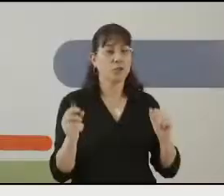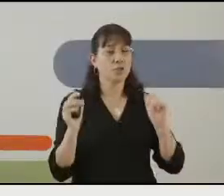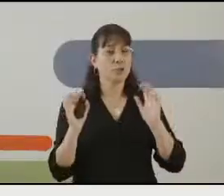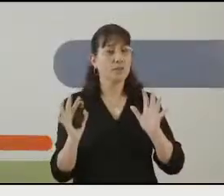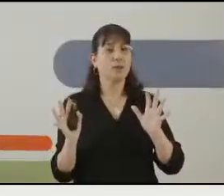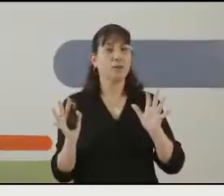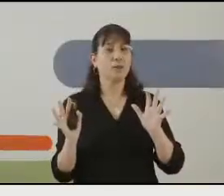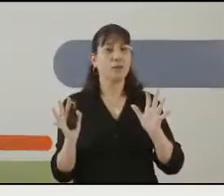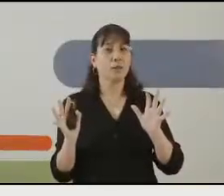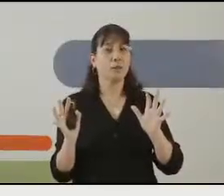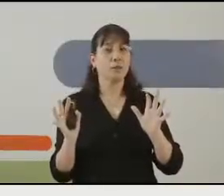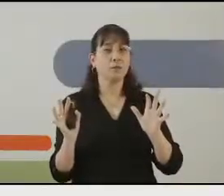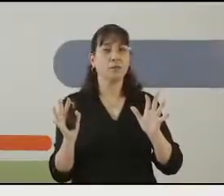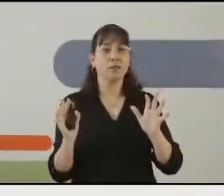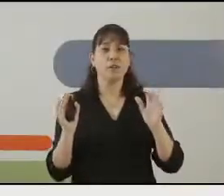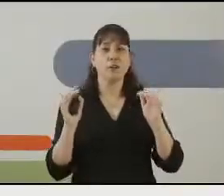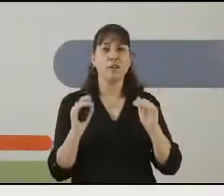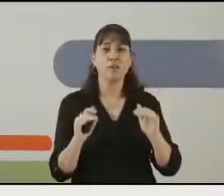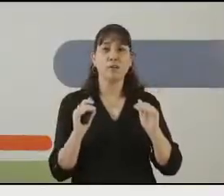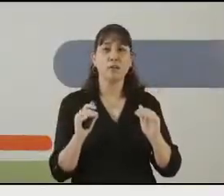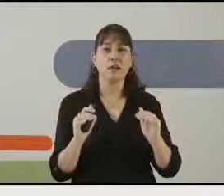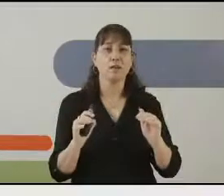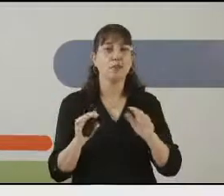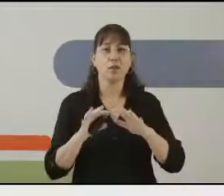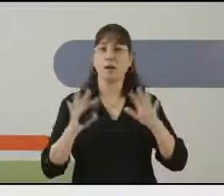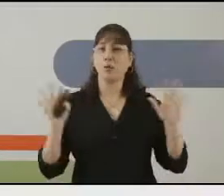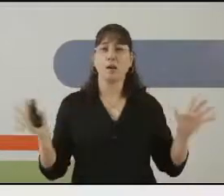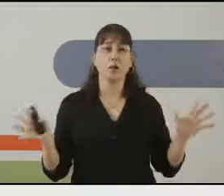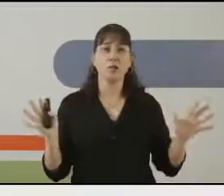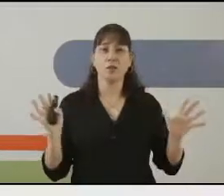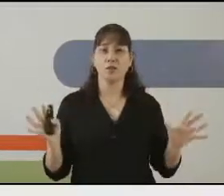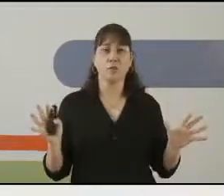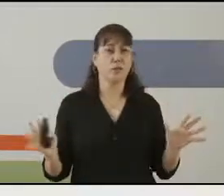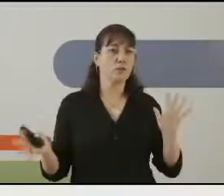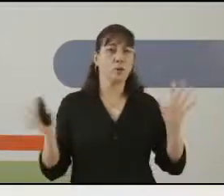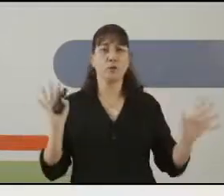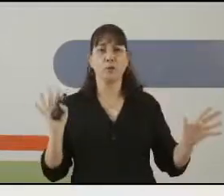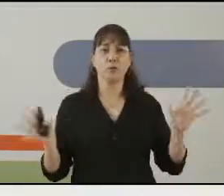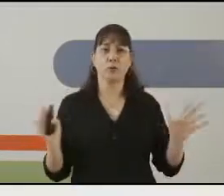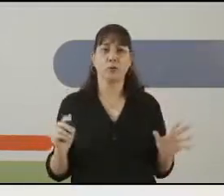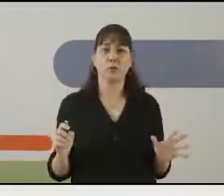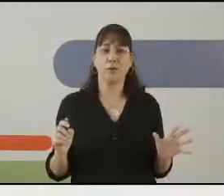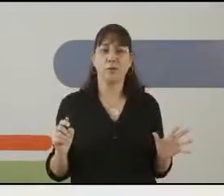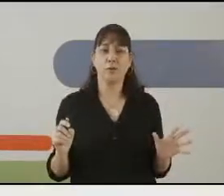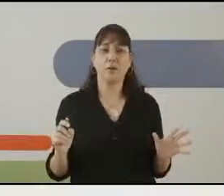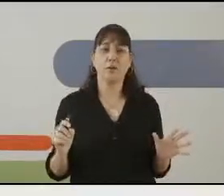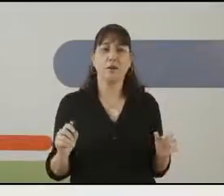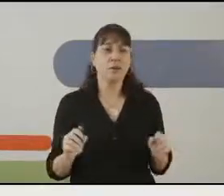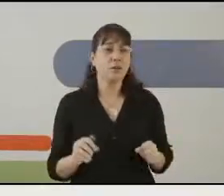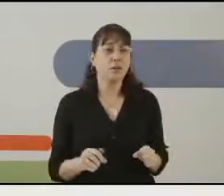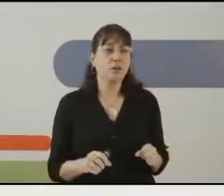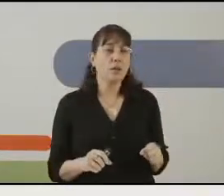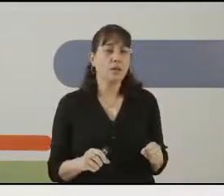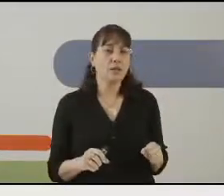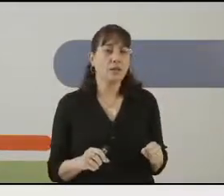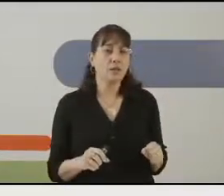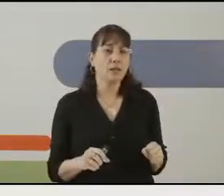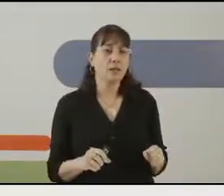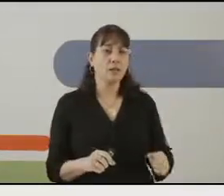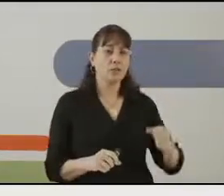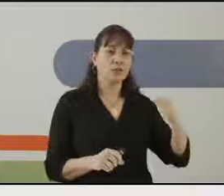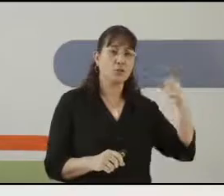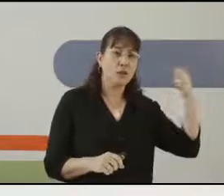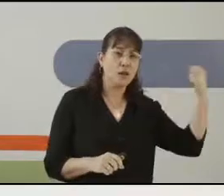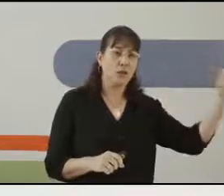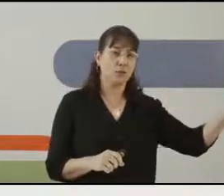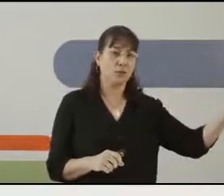יש לי שני מסר בלונים, ועכשיו אני רוצה שהחלוקה לא תהיה שווה, שהם לא יהיו בדיוק אותו דבר. אז אני יכולה ביד אחת